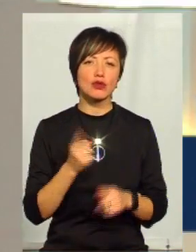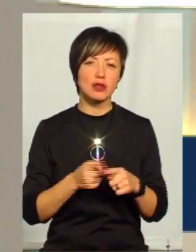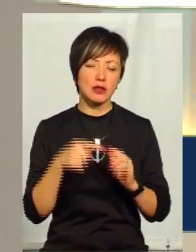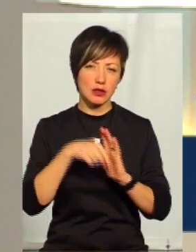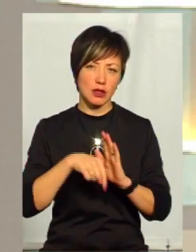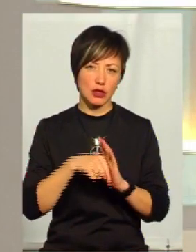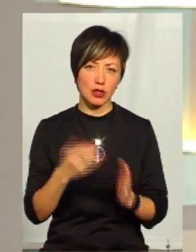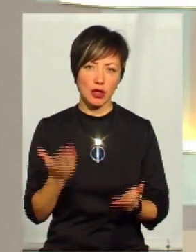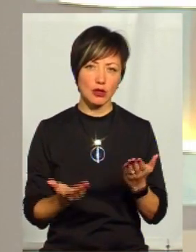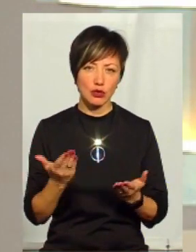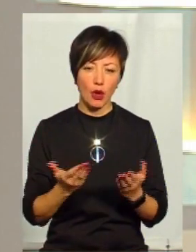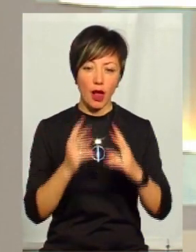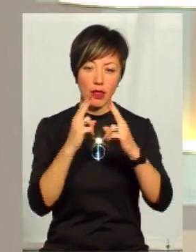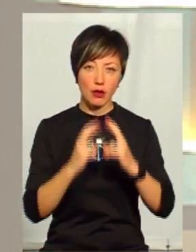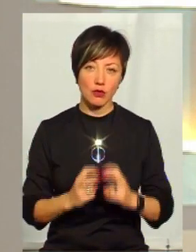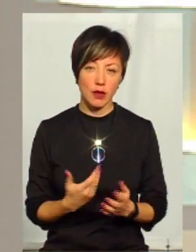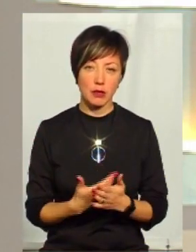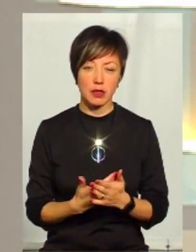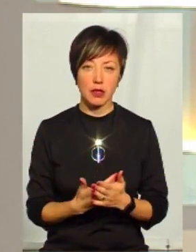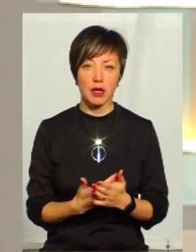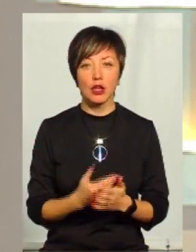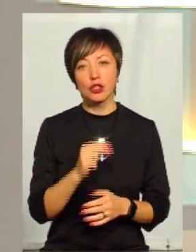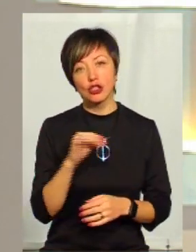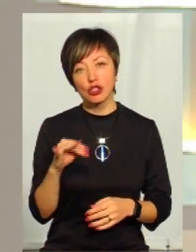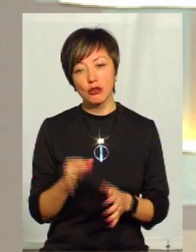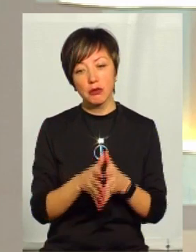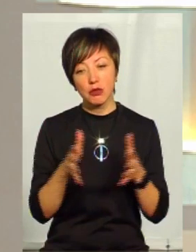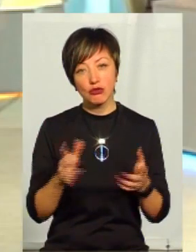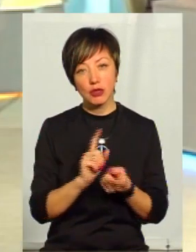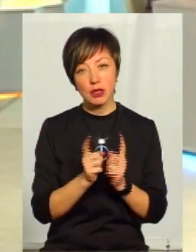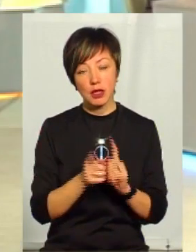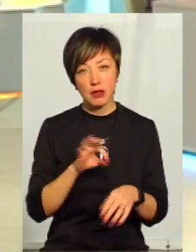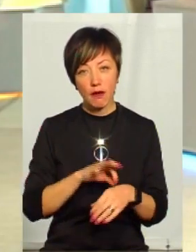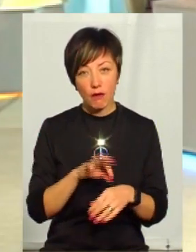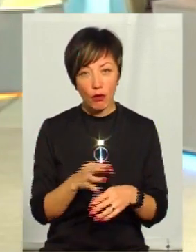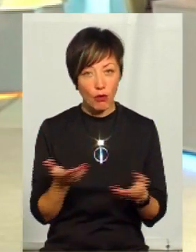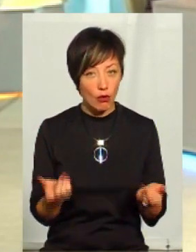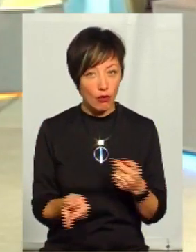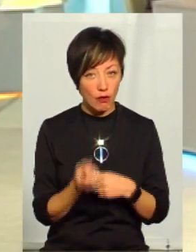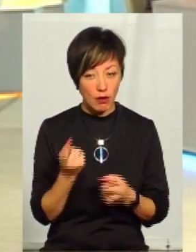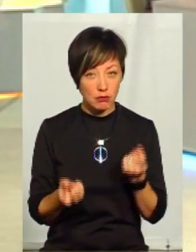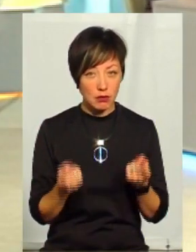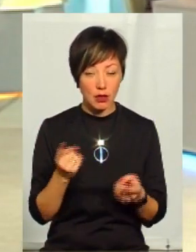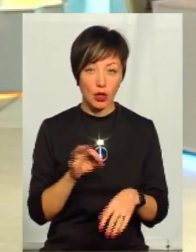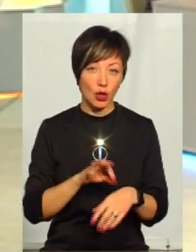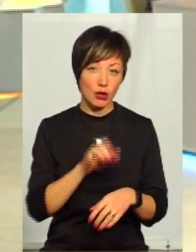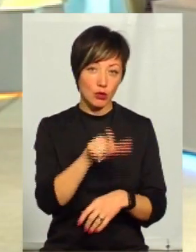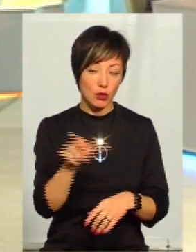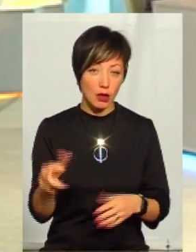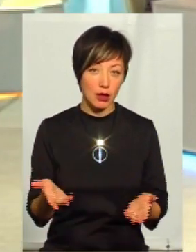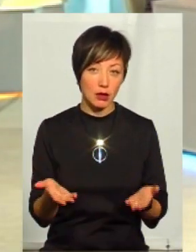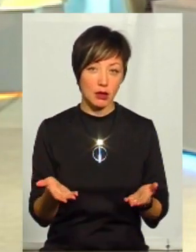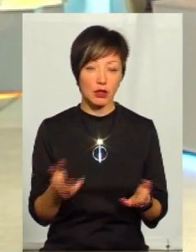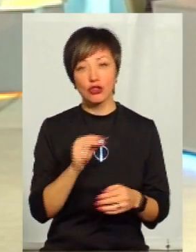говорить, якщо аналізувати? Чи більше стає захворювань і людей, пацієнтів?